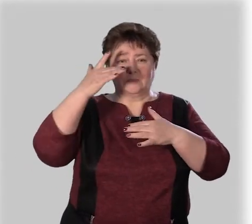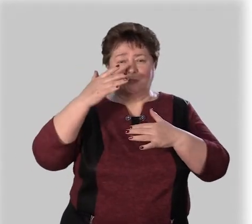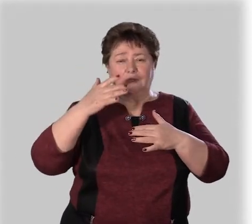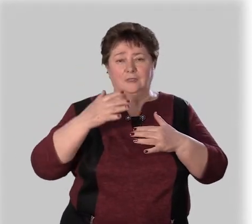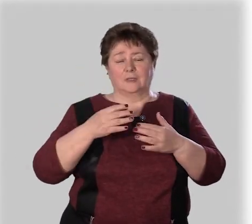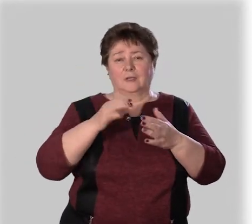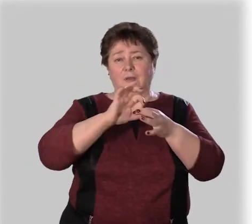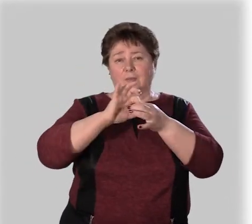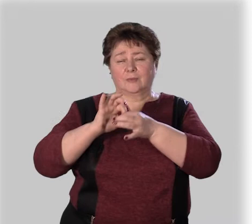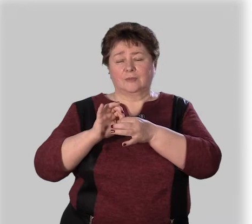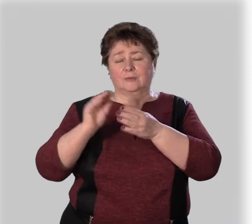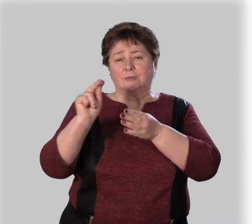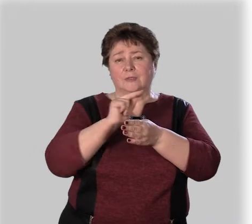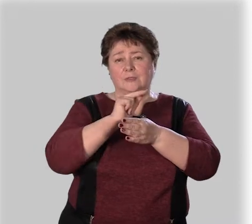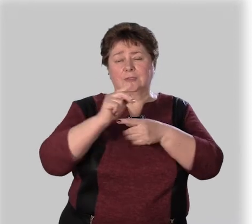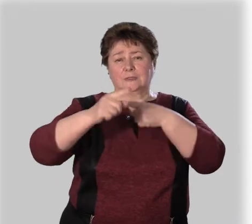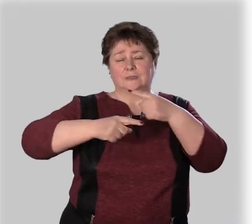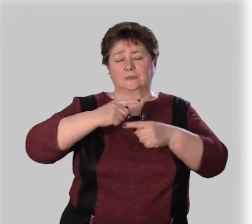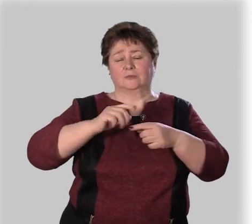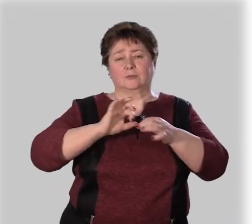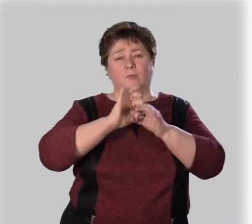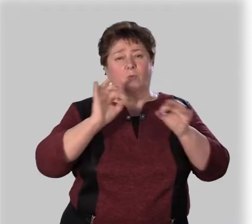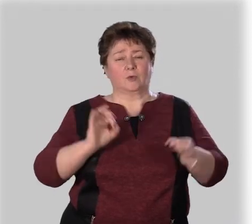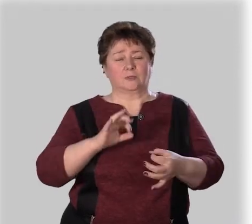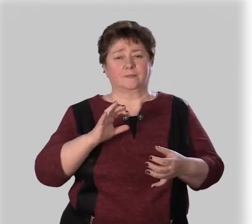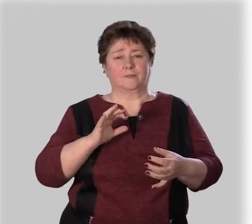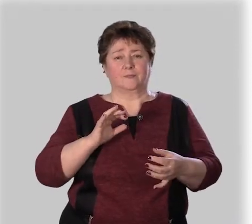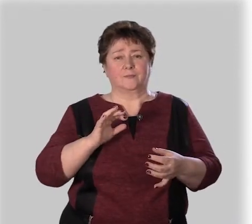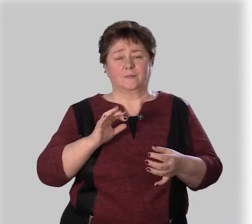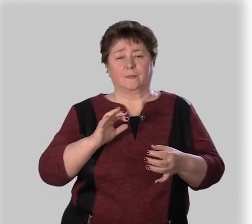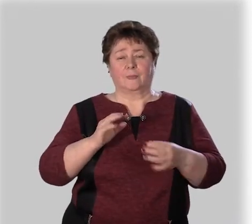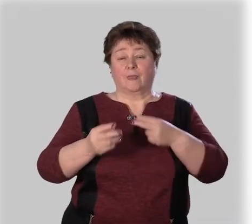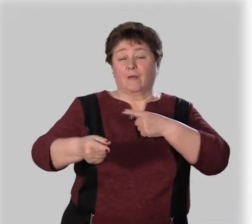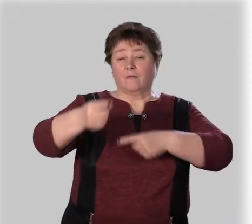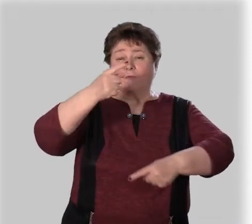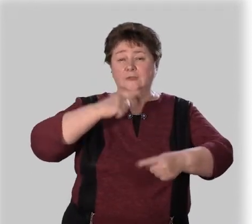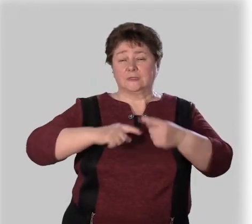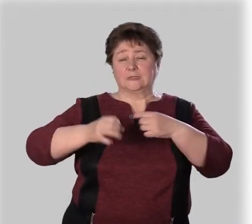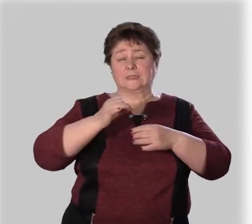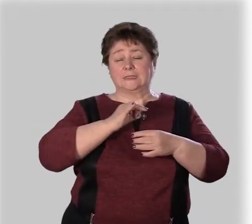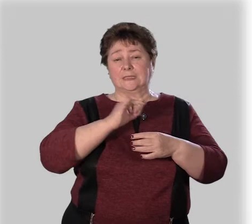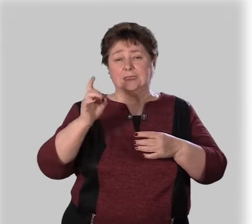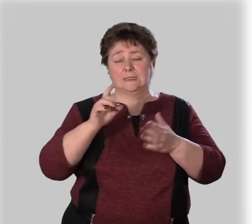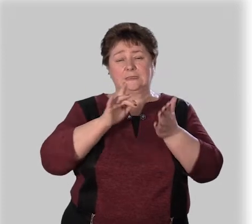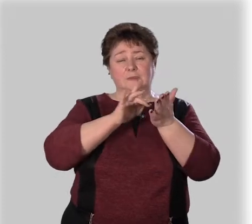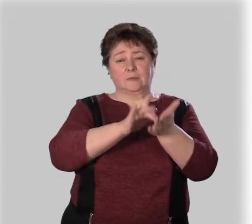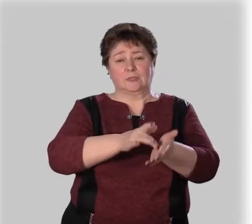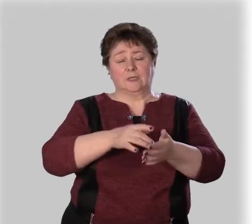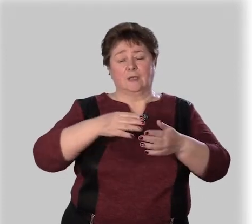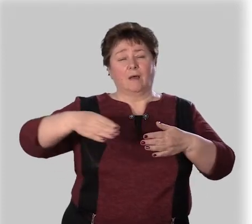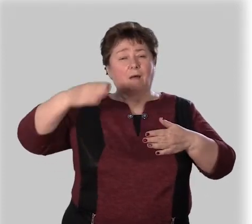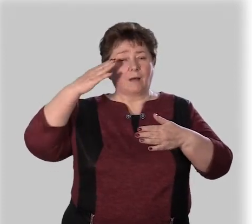двусмысленности, предложение редактируем следующим образом. Возвратившись из